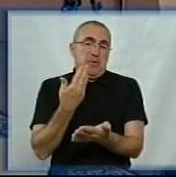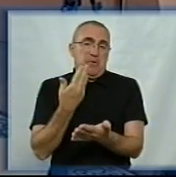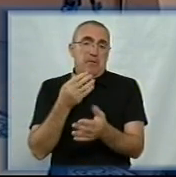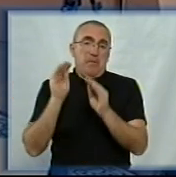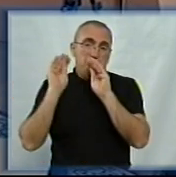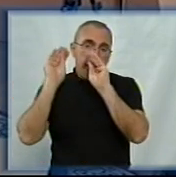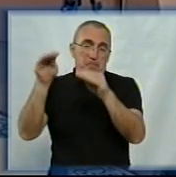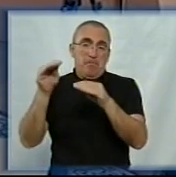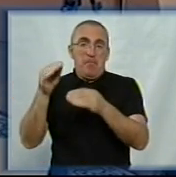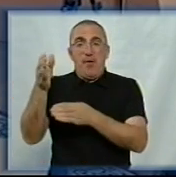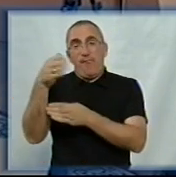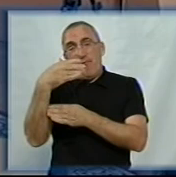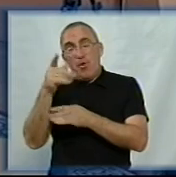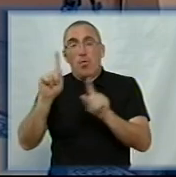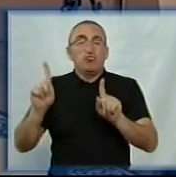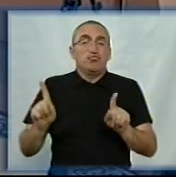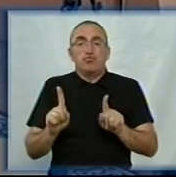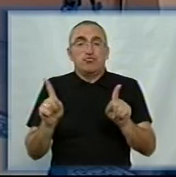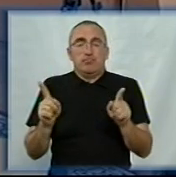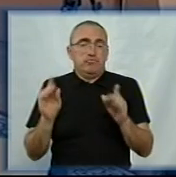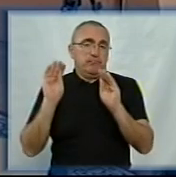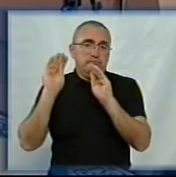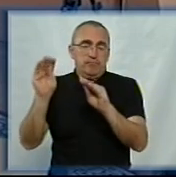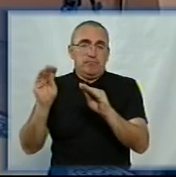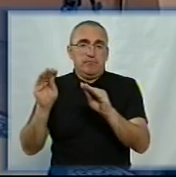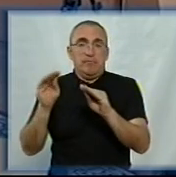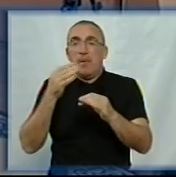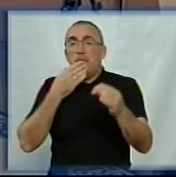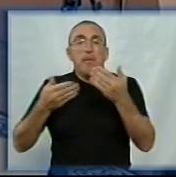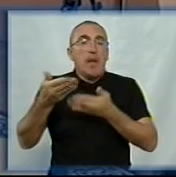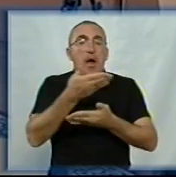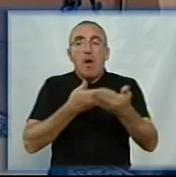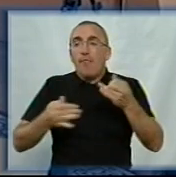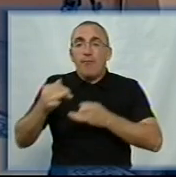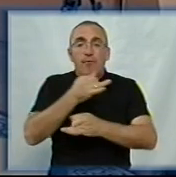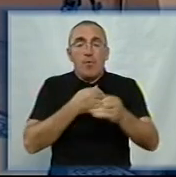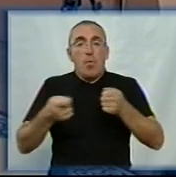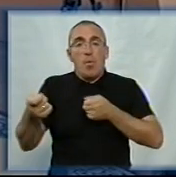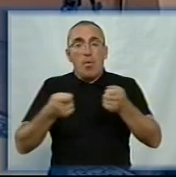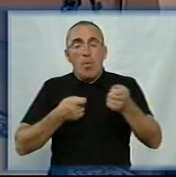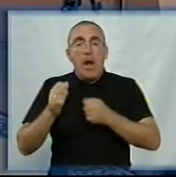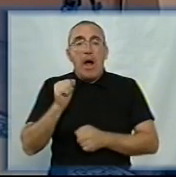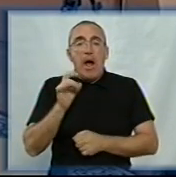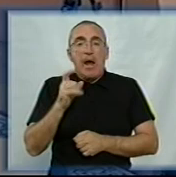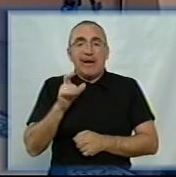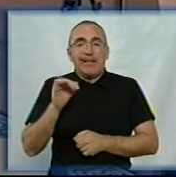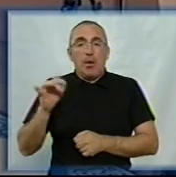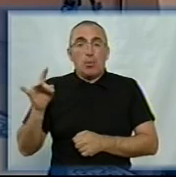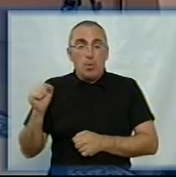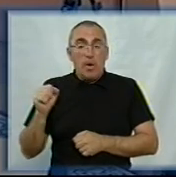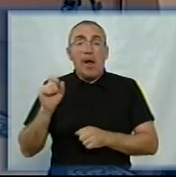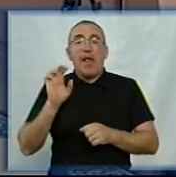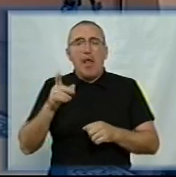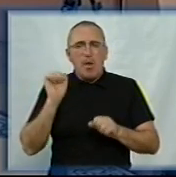поставити плашток або переговорити з управлінням архітектури і як